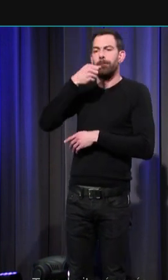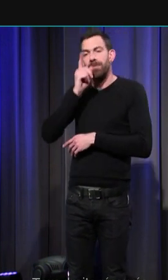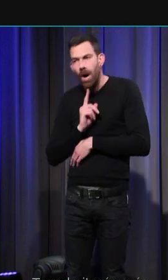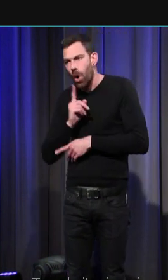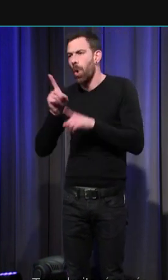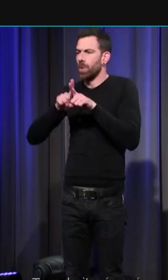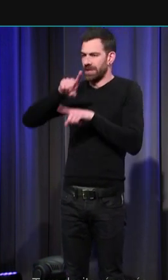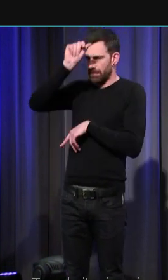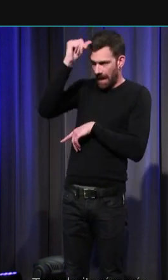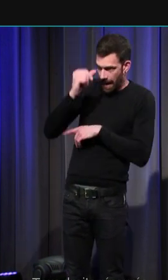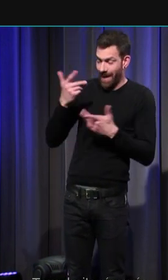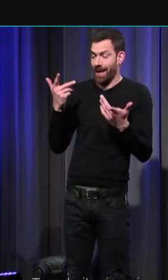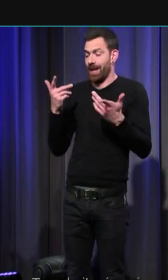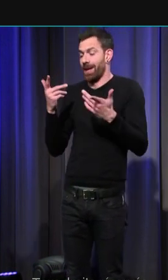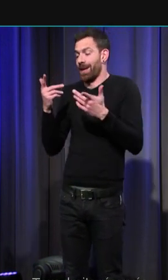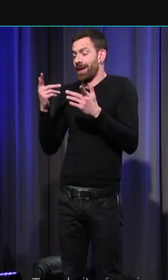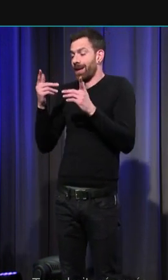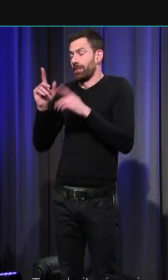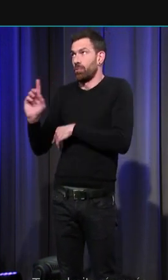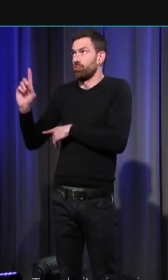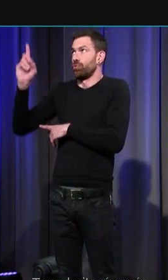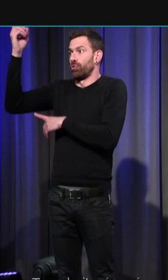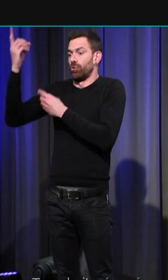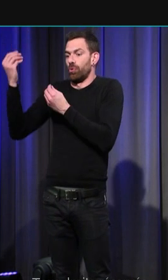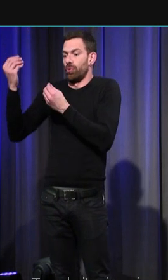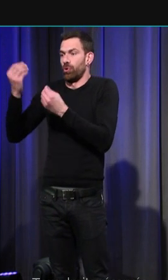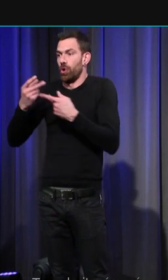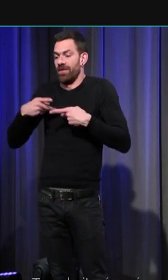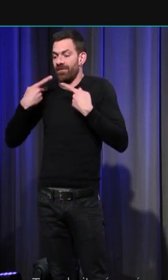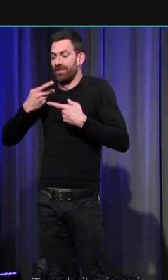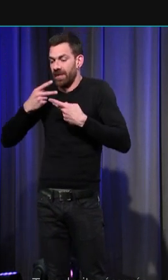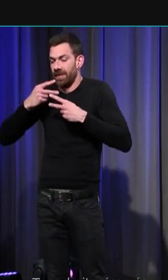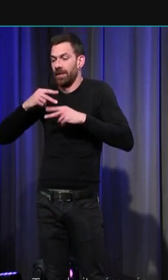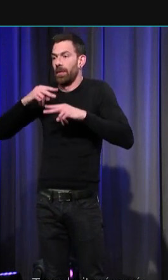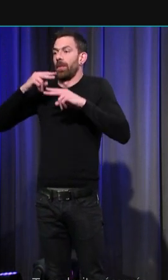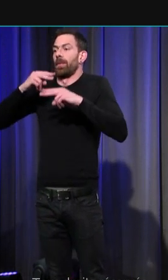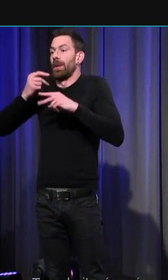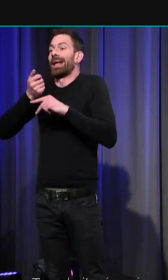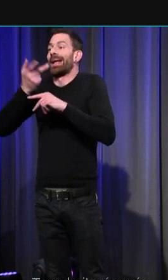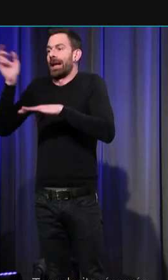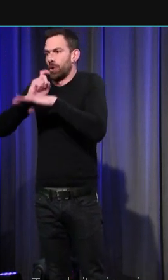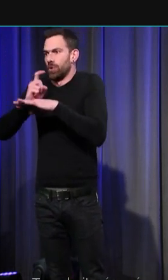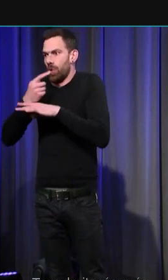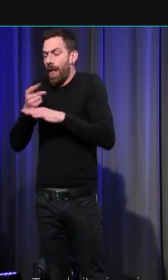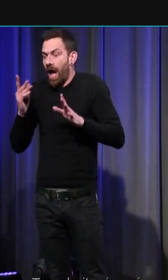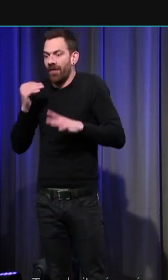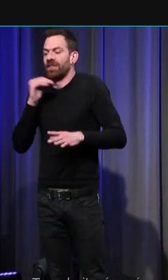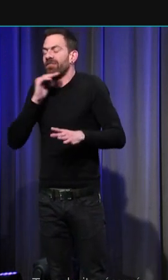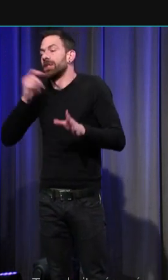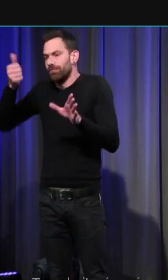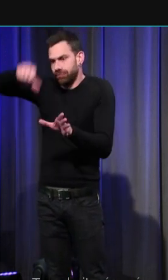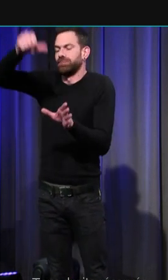un répit arriverait Dieu donnerait un souffle de vie souffle de vie de quelques secondes qui permettrait de baptiser l'enfant